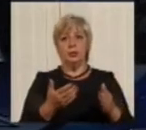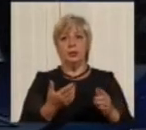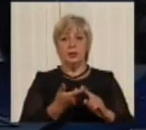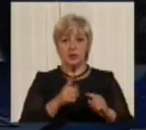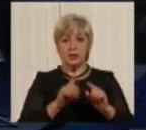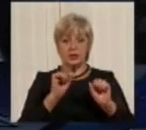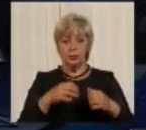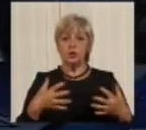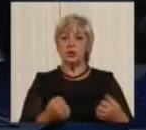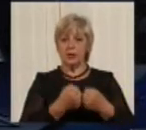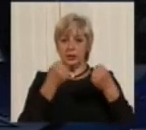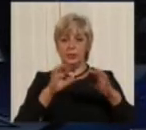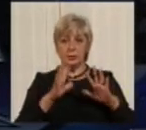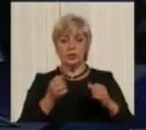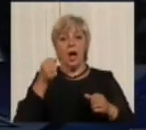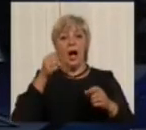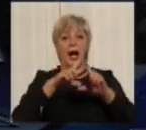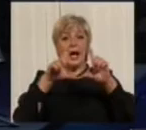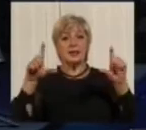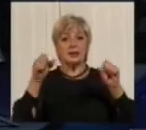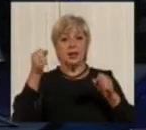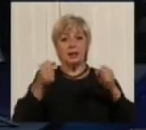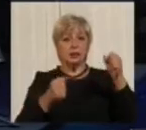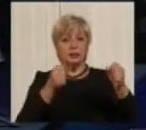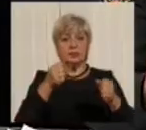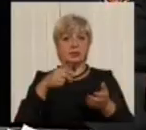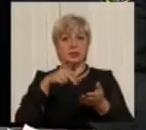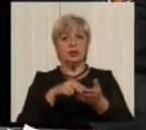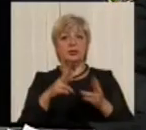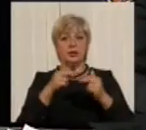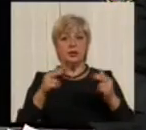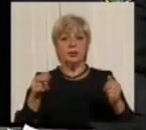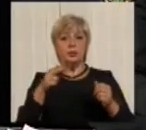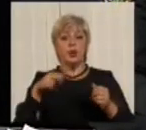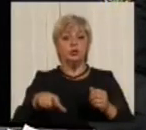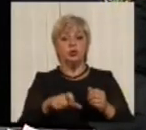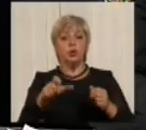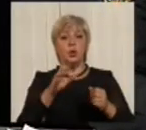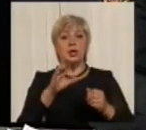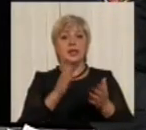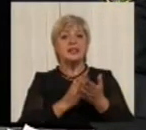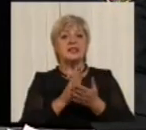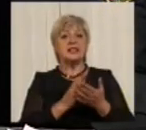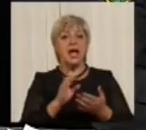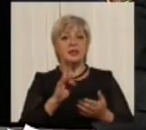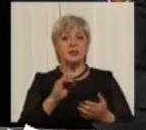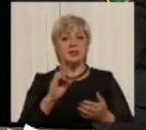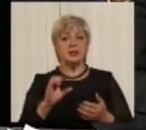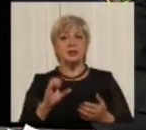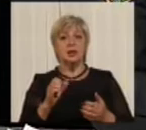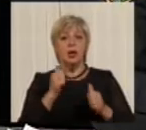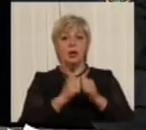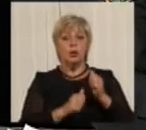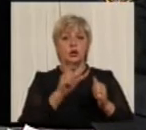Але знаки розставляє це «Дніпродорсервіс» задав, як займається організація. І кожна